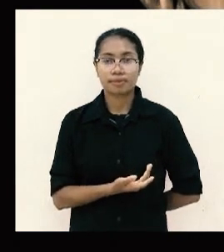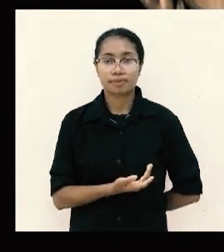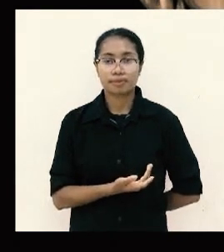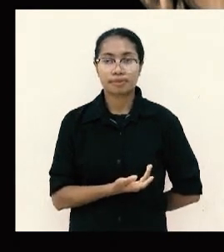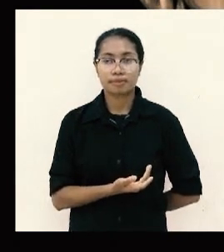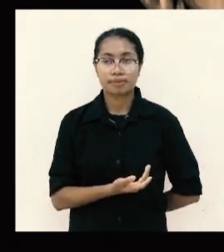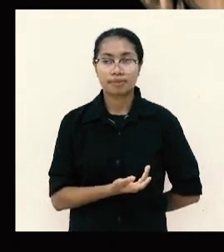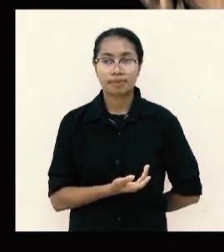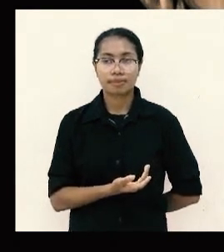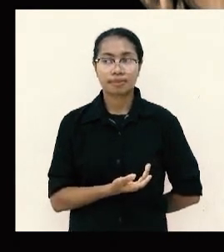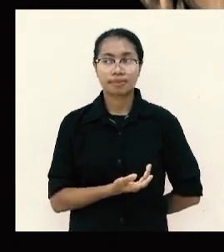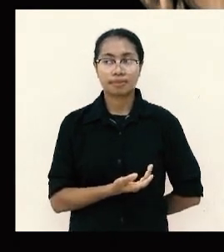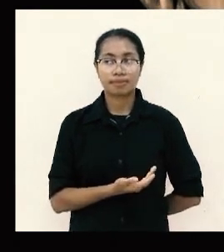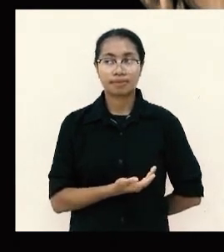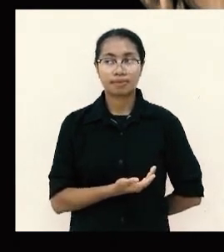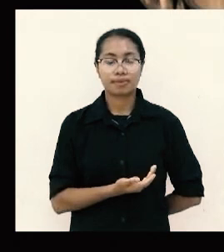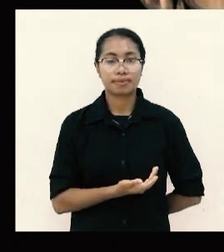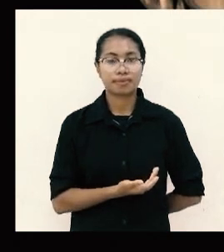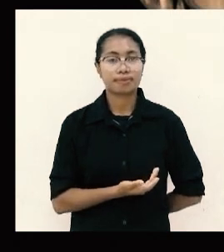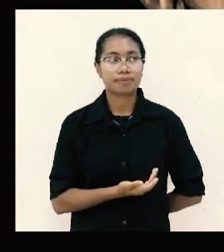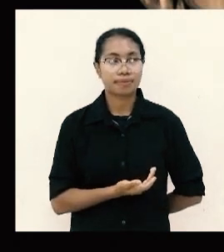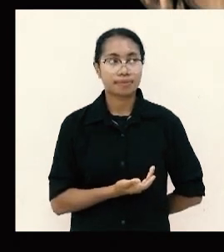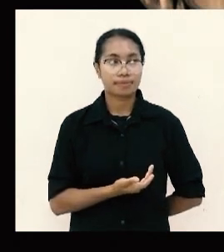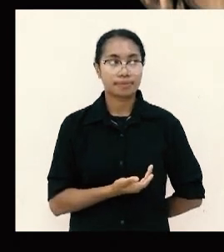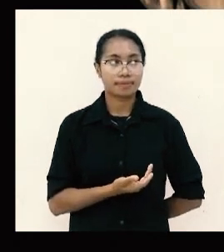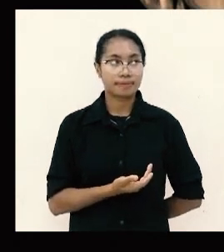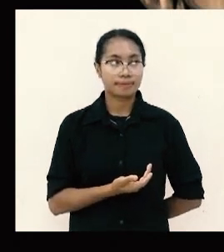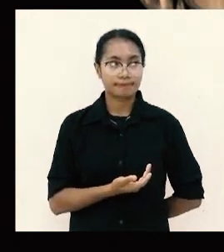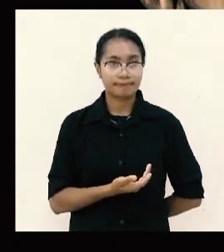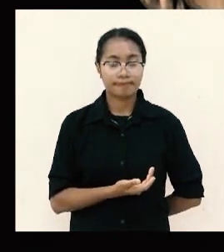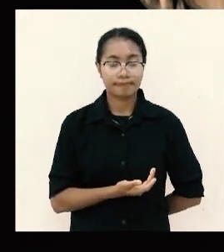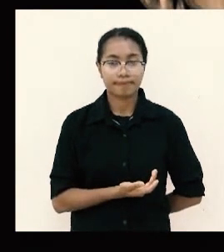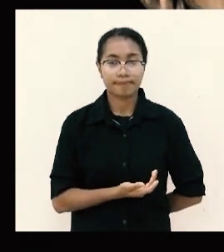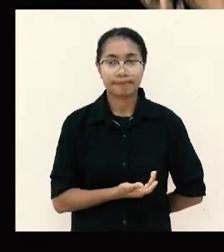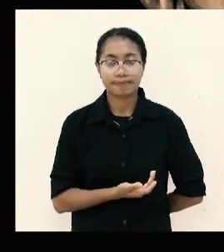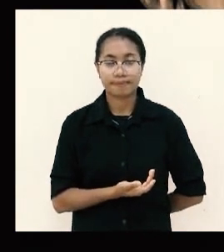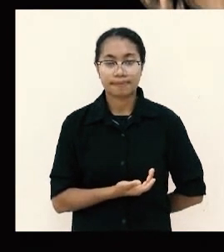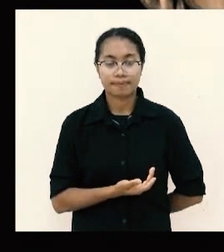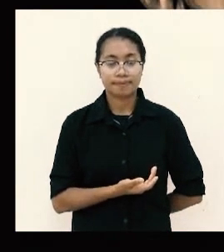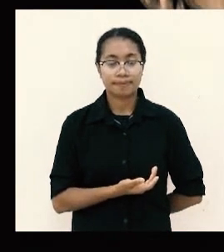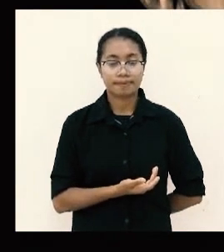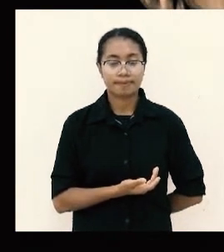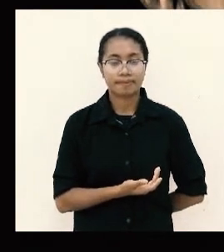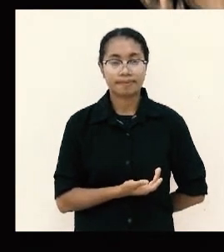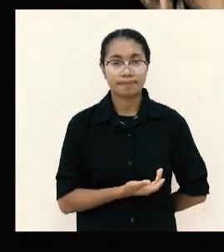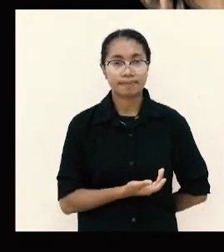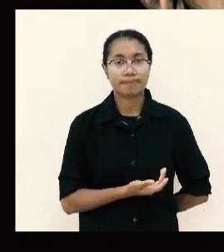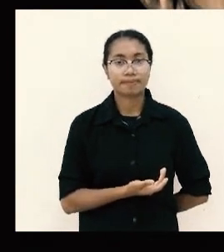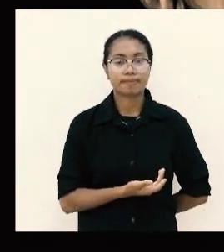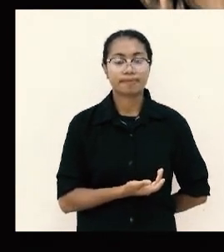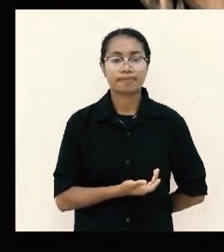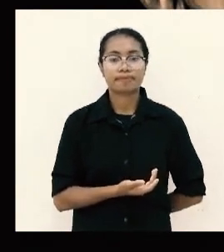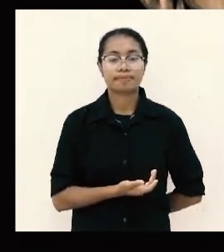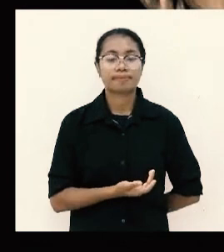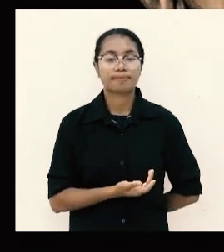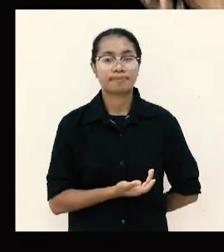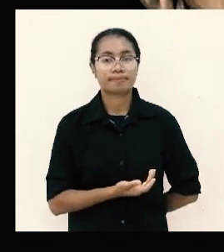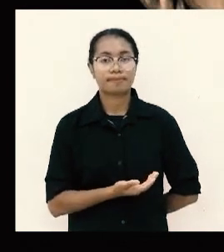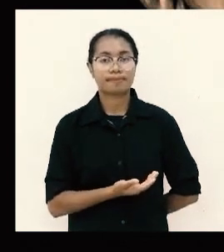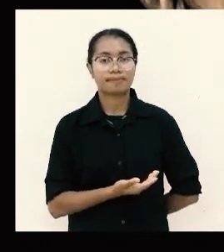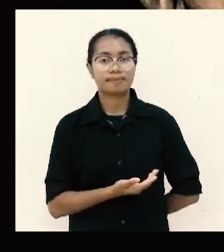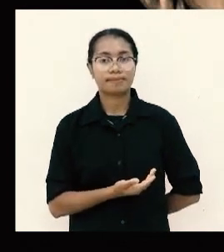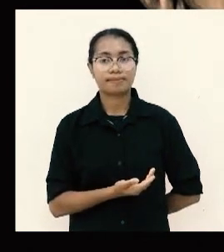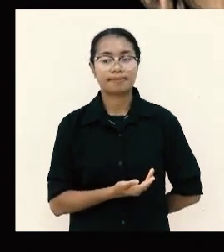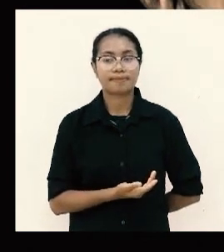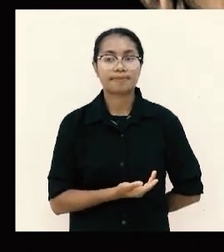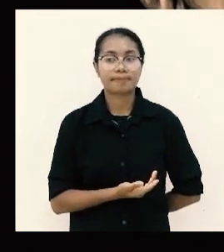dan tidak makan roti orang dengan percuma tapi kami berusaha berjeripaya siang malam supaya